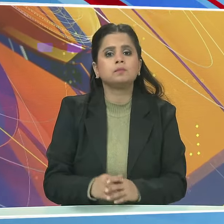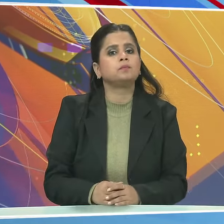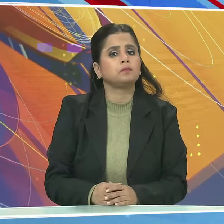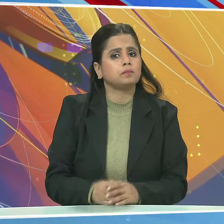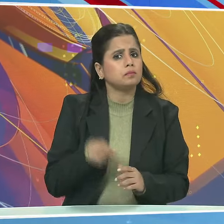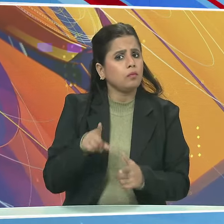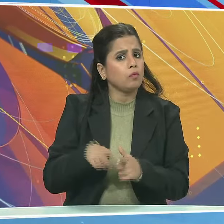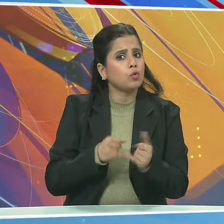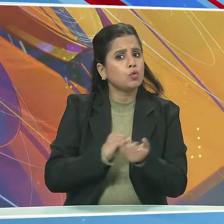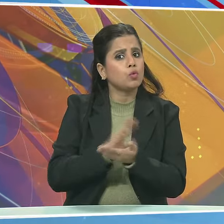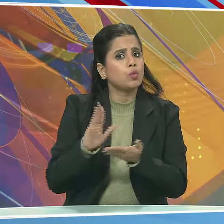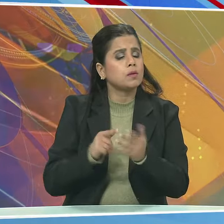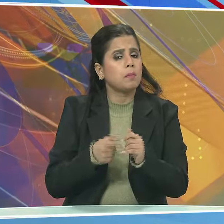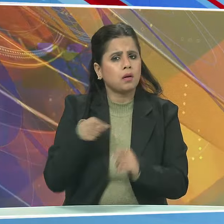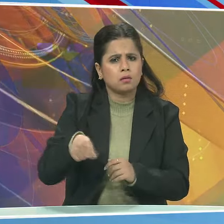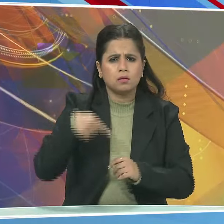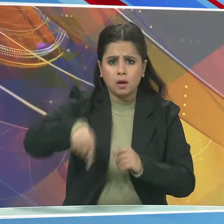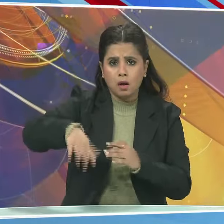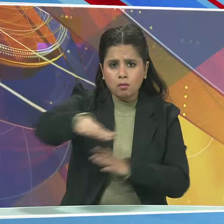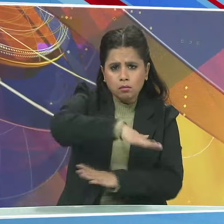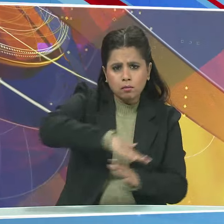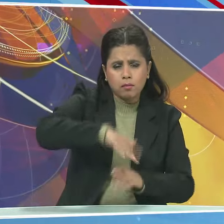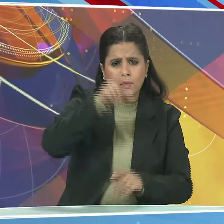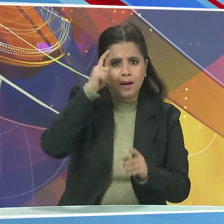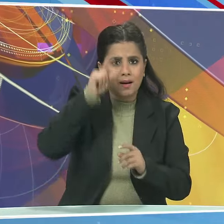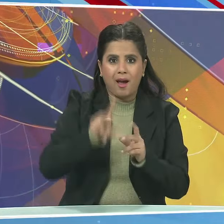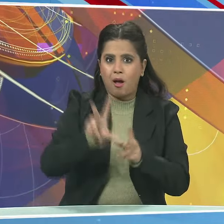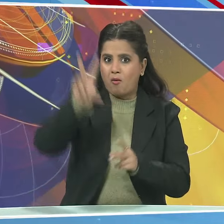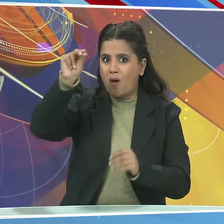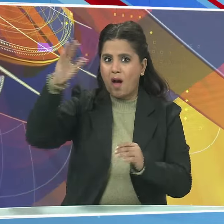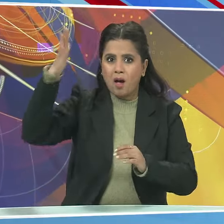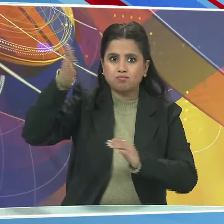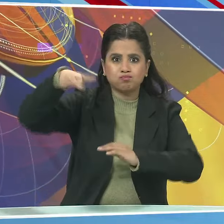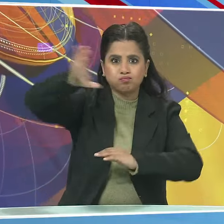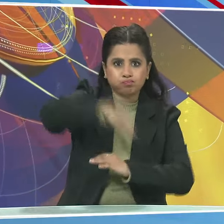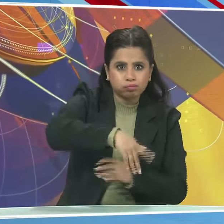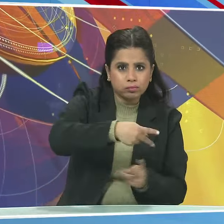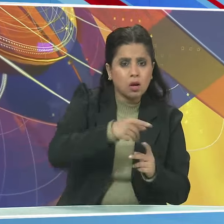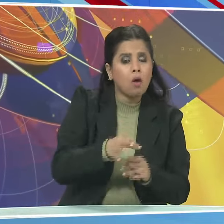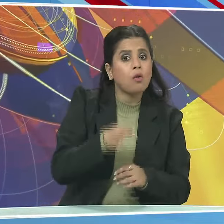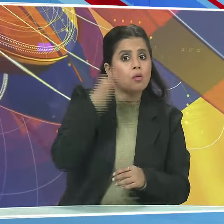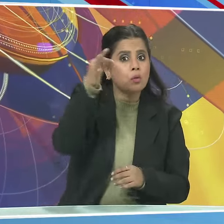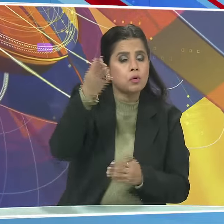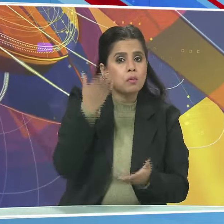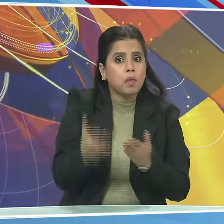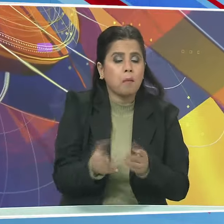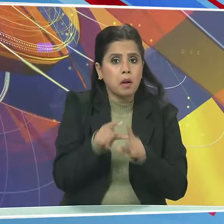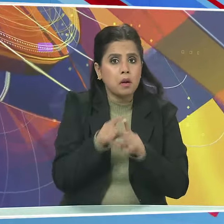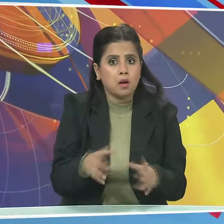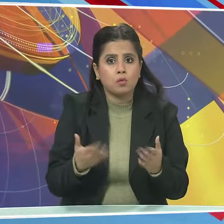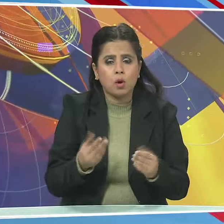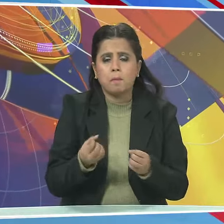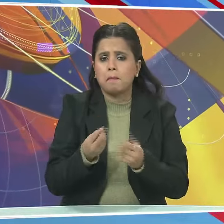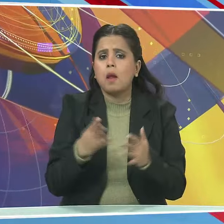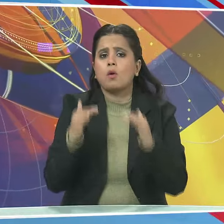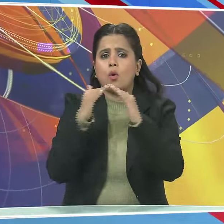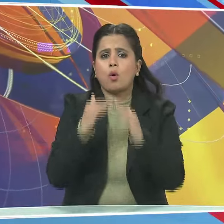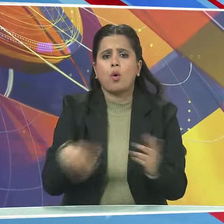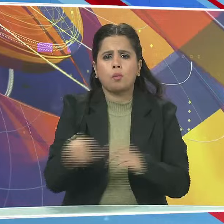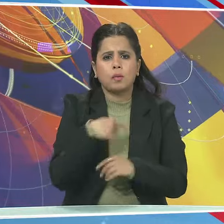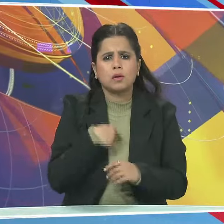जोशी मट के सबसे निचले हिस्से में बसे इलाके में भविश्य के खत्रों को देखते हुए कई घरों को